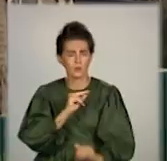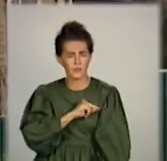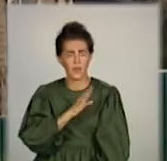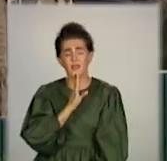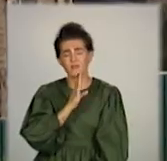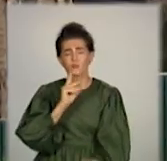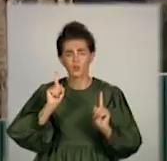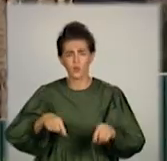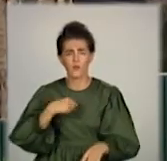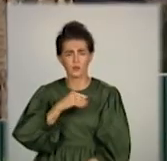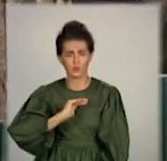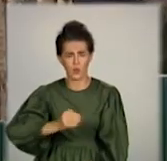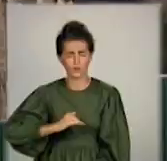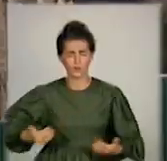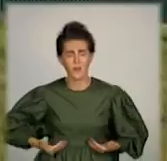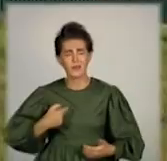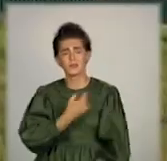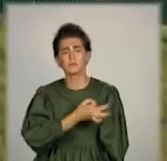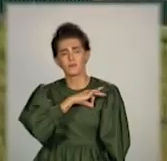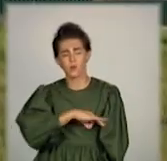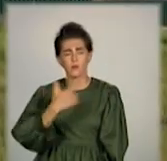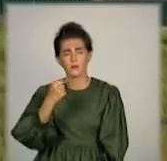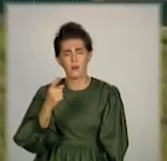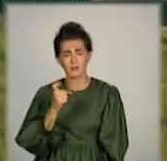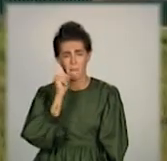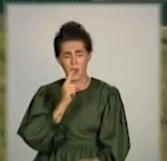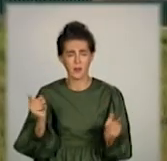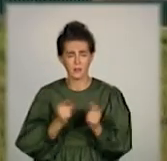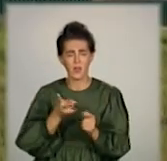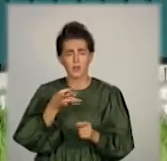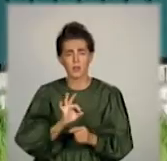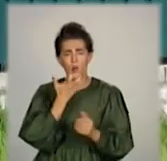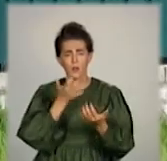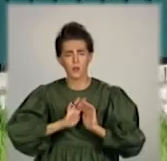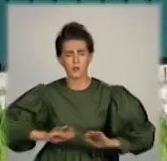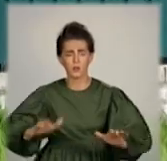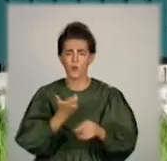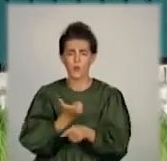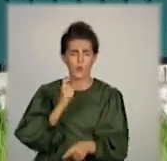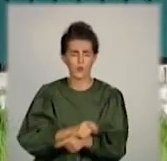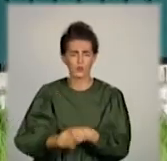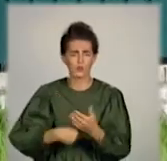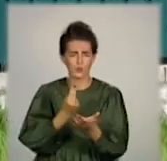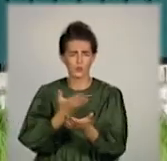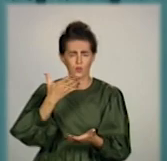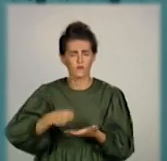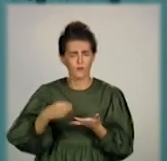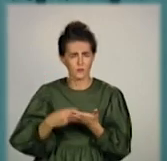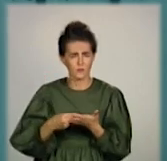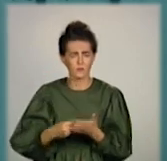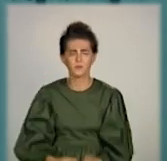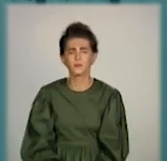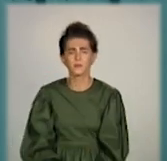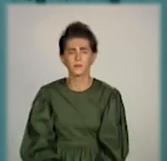секторі. Каже, попри те, що використовують газ по мінімуму, опалювати оселю – це величезні гроші. Газ дуже